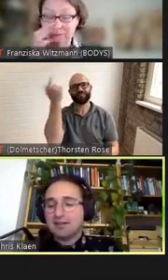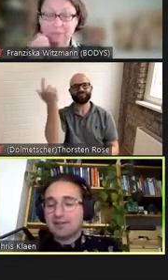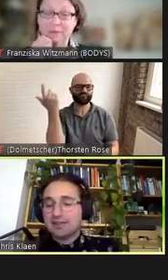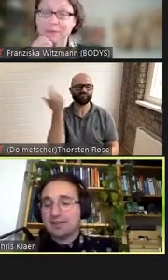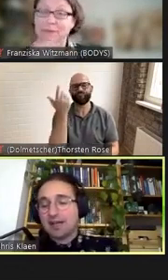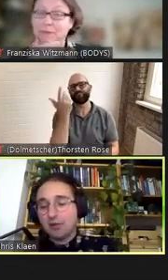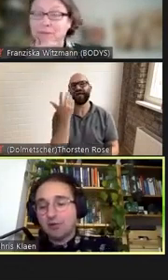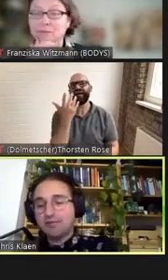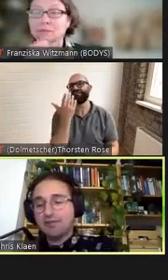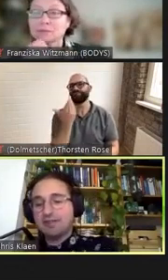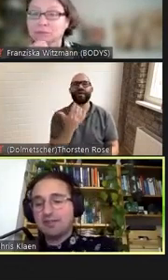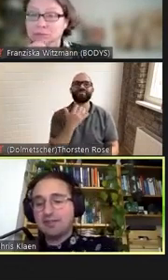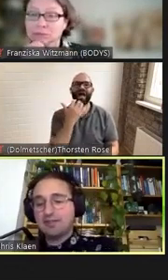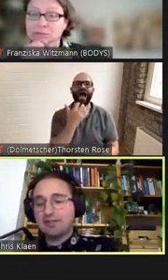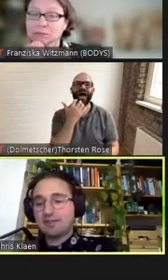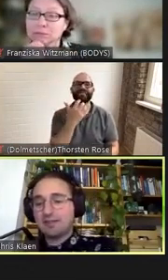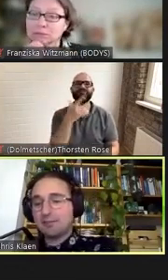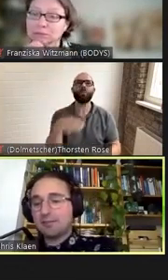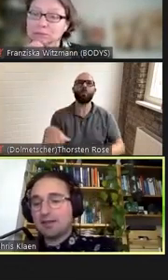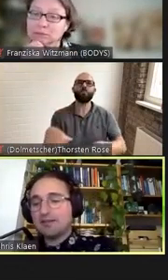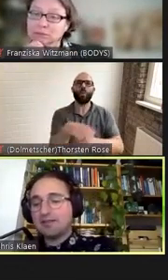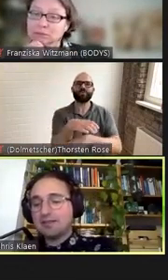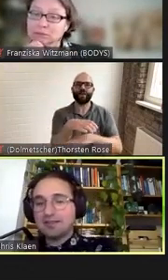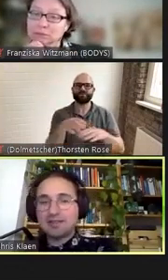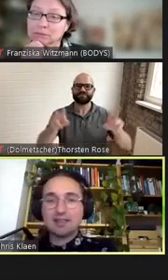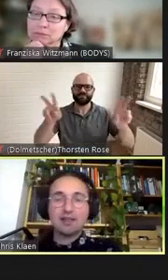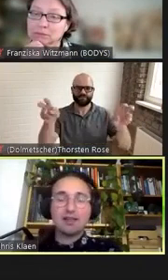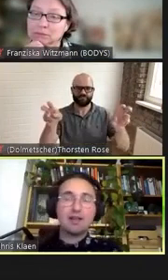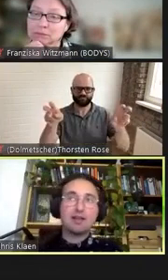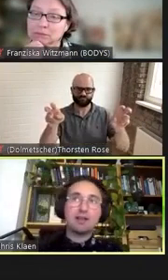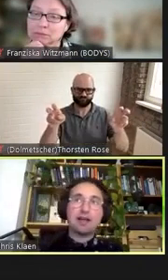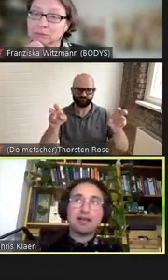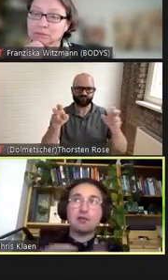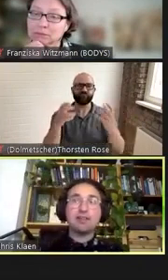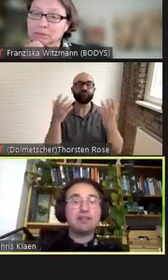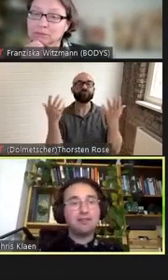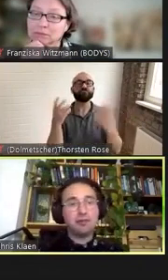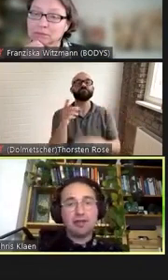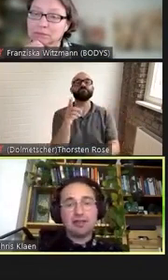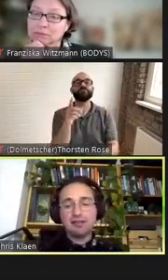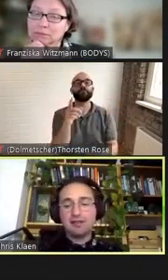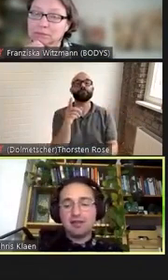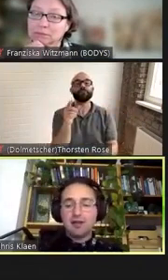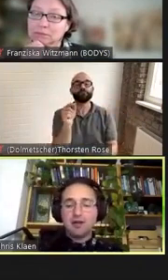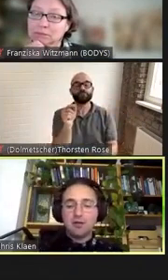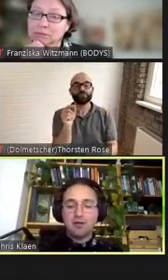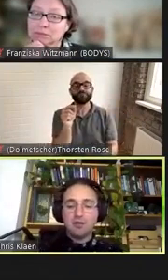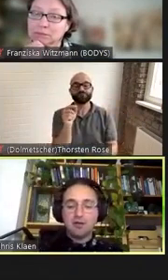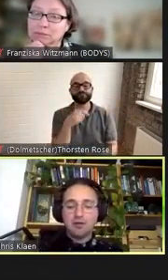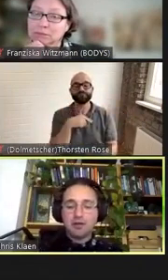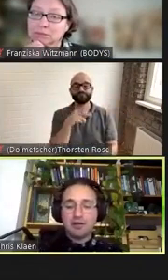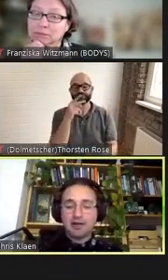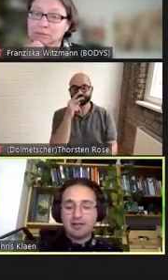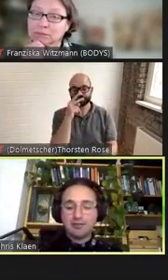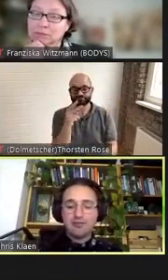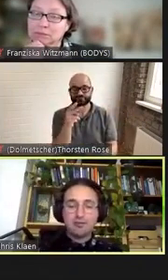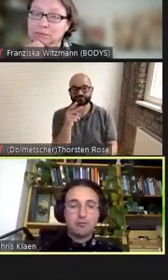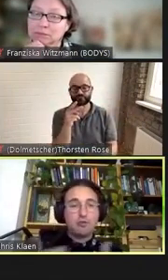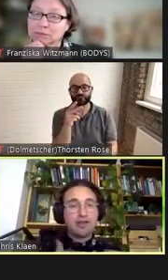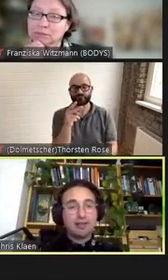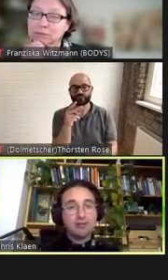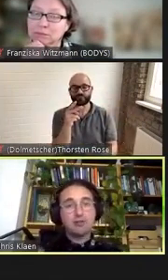was wir, denke ich, auch viel sehen, ist eben, wie sich gerade auch individuelle oder